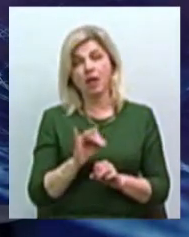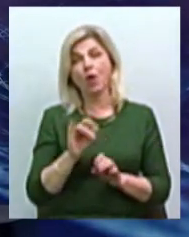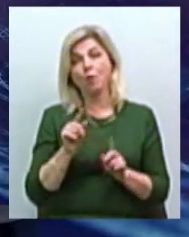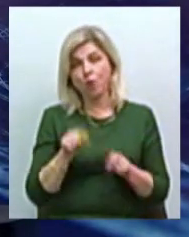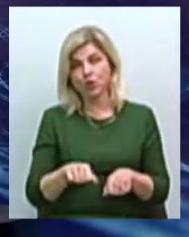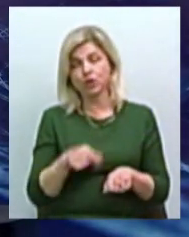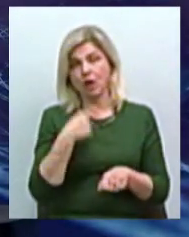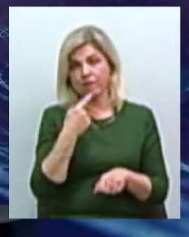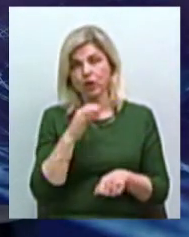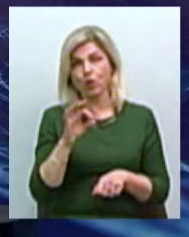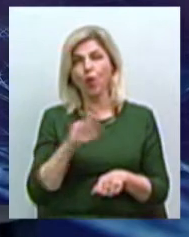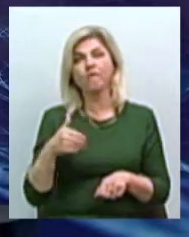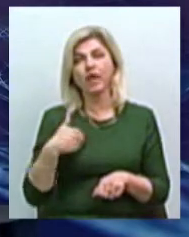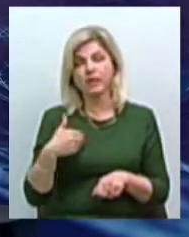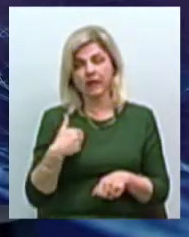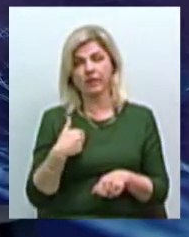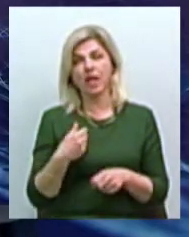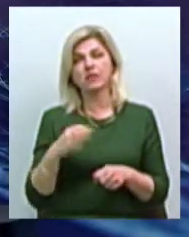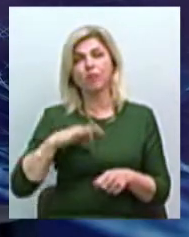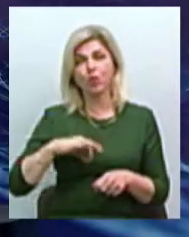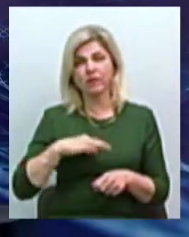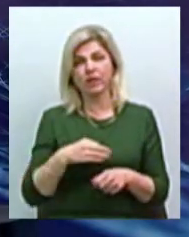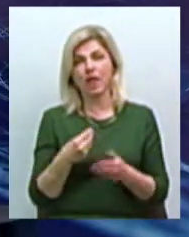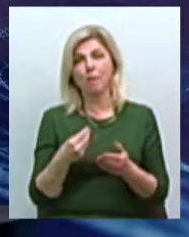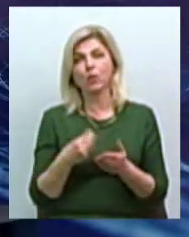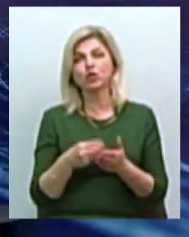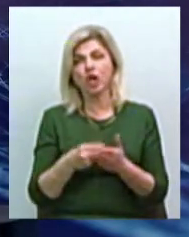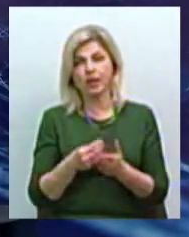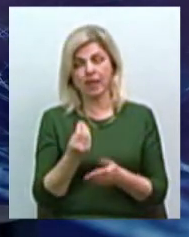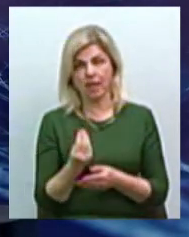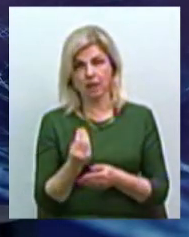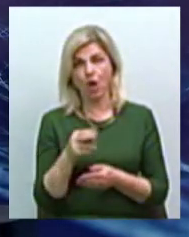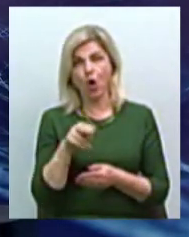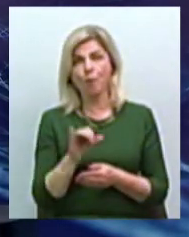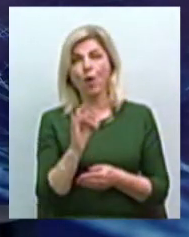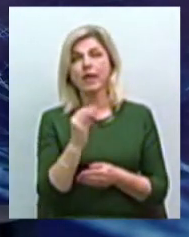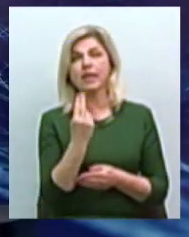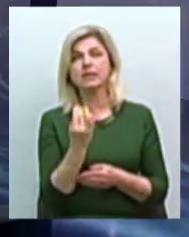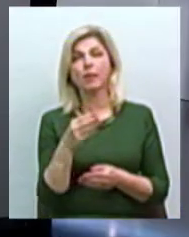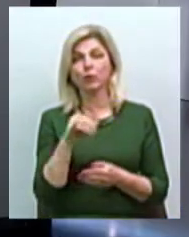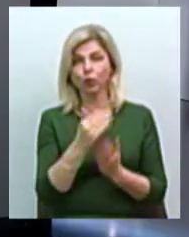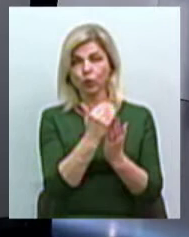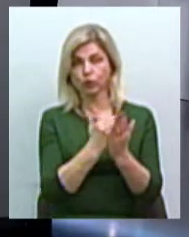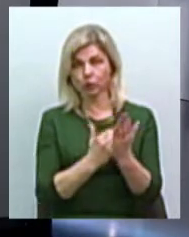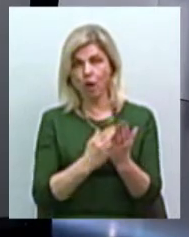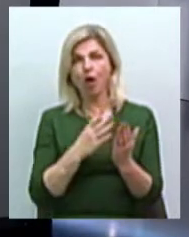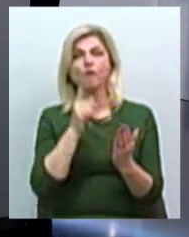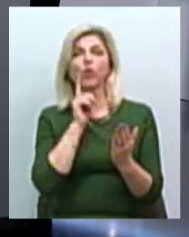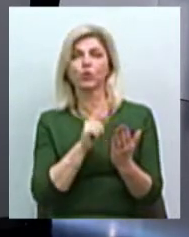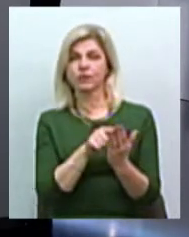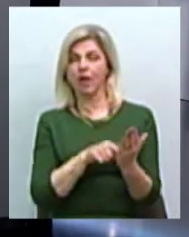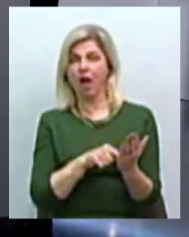використовування бюджетних гривень, коли, знаєте, по рецепту, значить вкусно. А якщо рецепт був нарушений, і ви